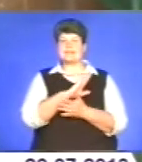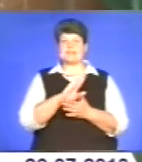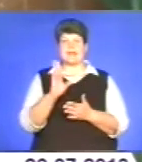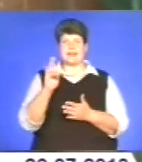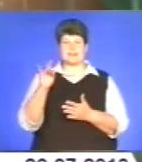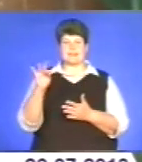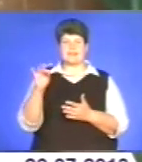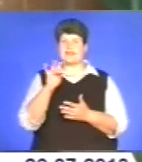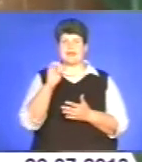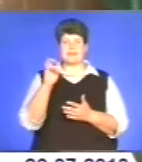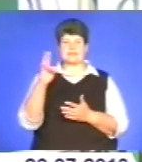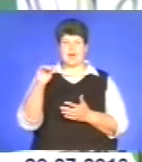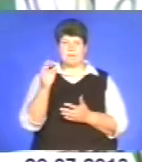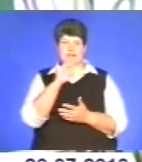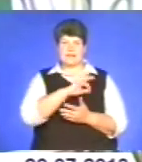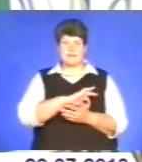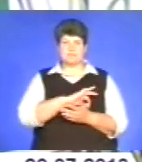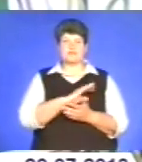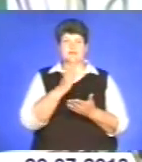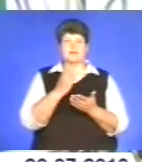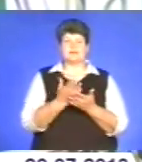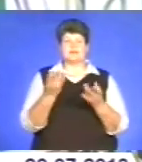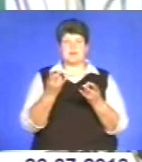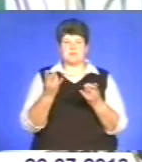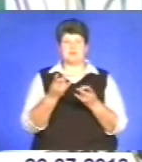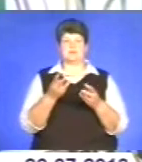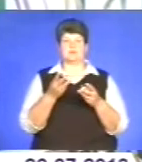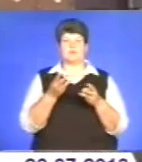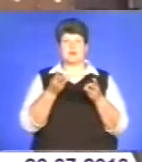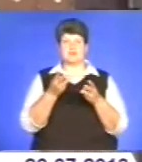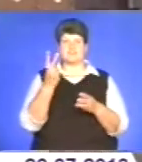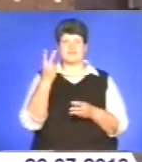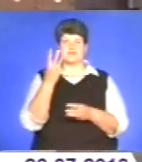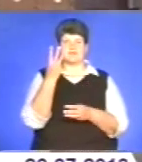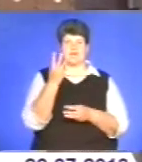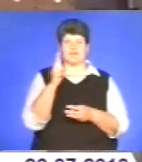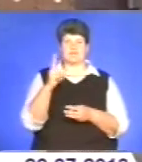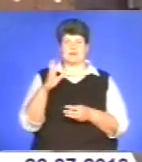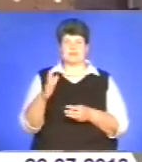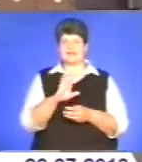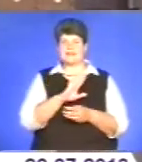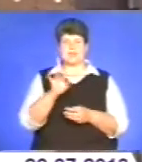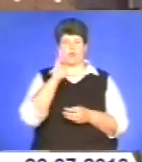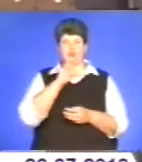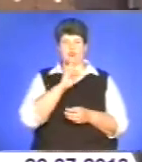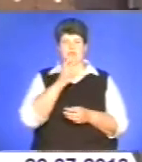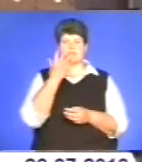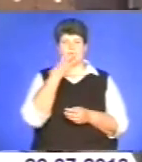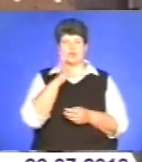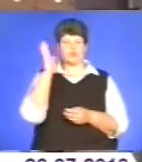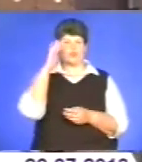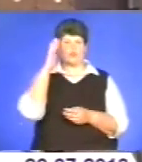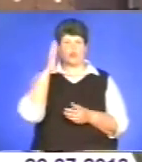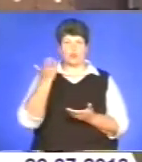Є такі випадки, де доводиться опалювати 2-3 квартири багатоповерхівки. Це неудобство. Неудобство з гарячою водою, тому що